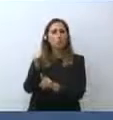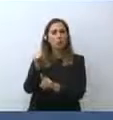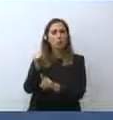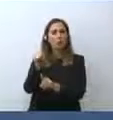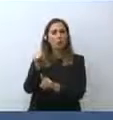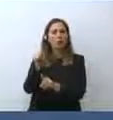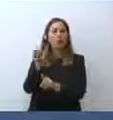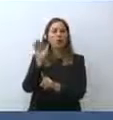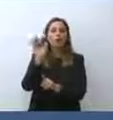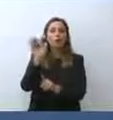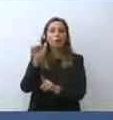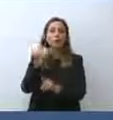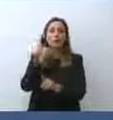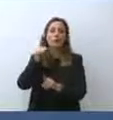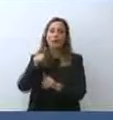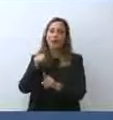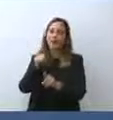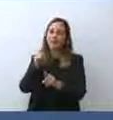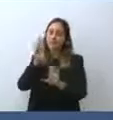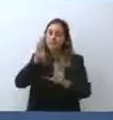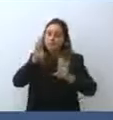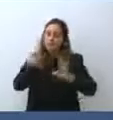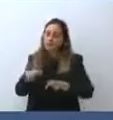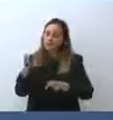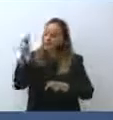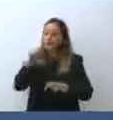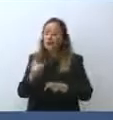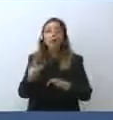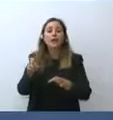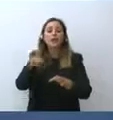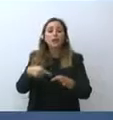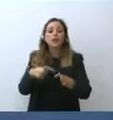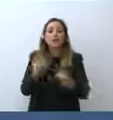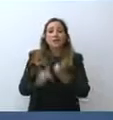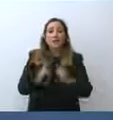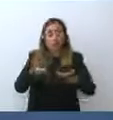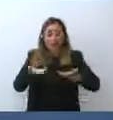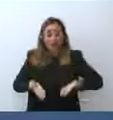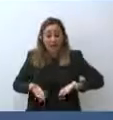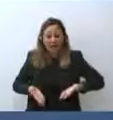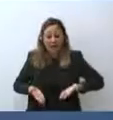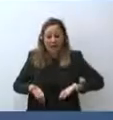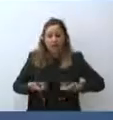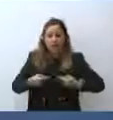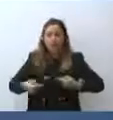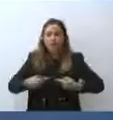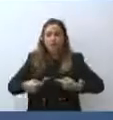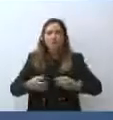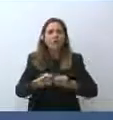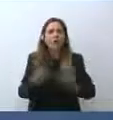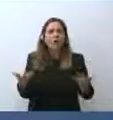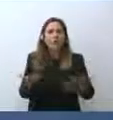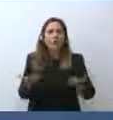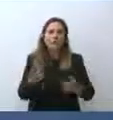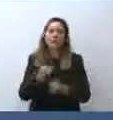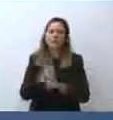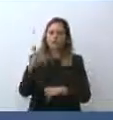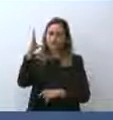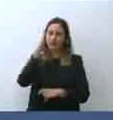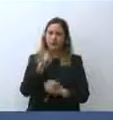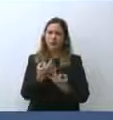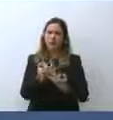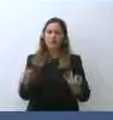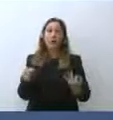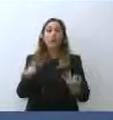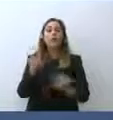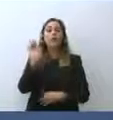occorre concentrare l'attenzione e il futuro immediato, che è essenzialmente un futuro in cui dobbiamo impegnarci